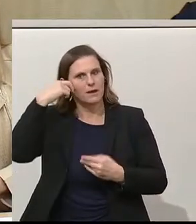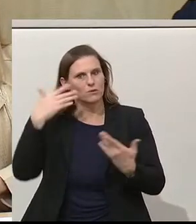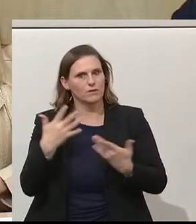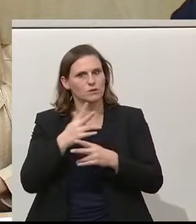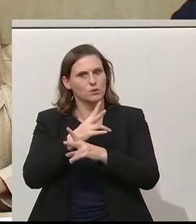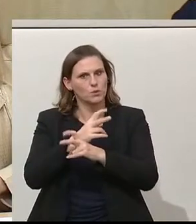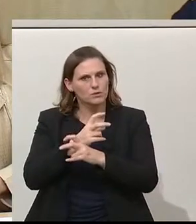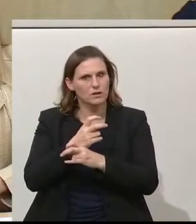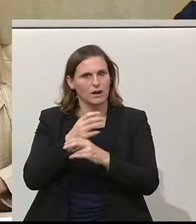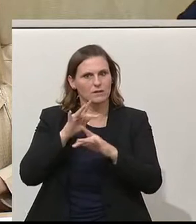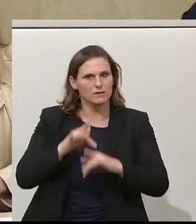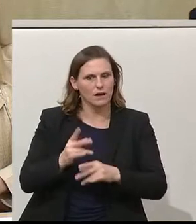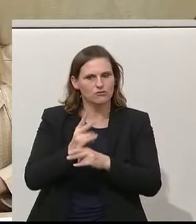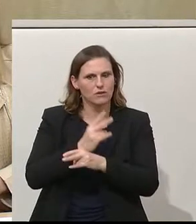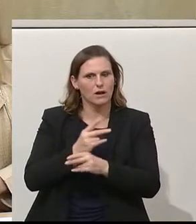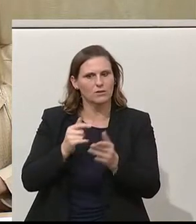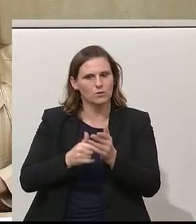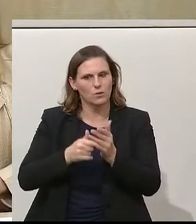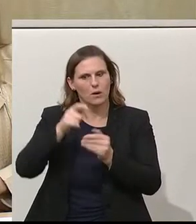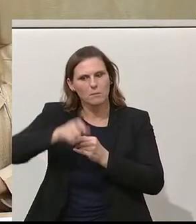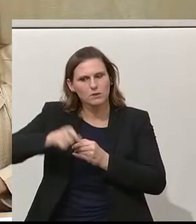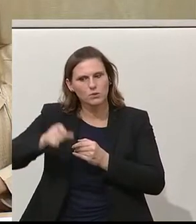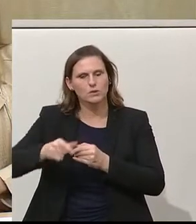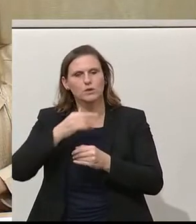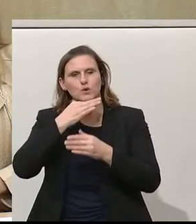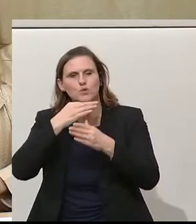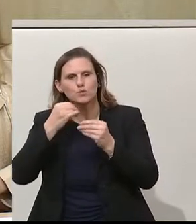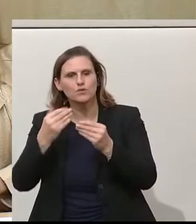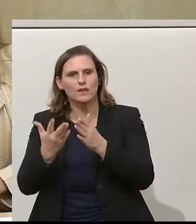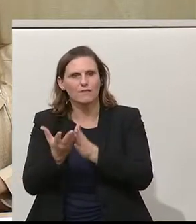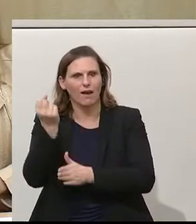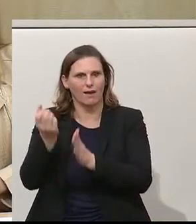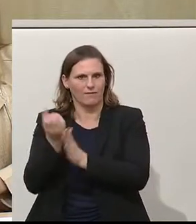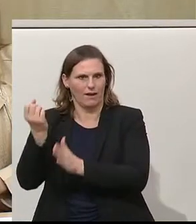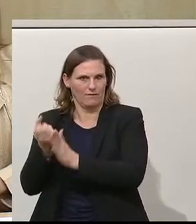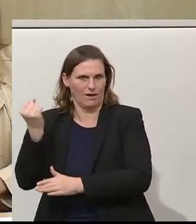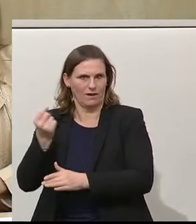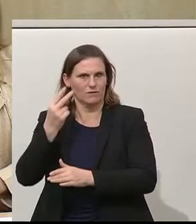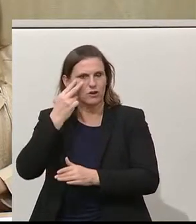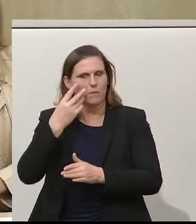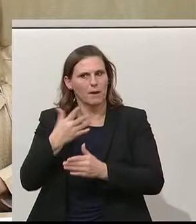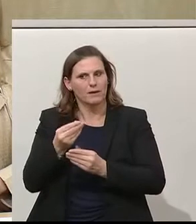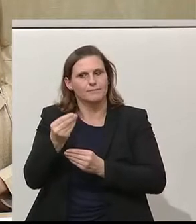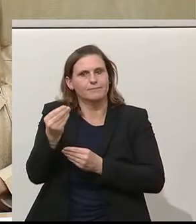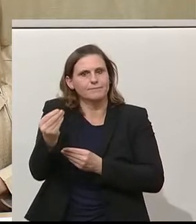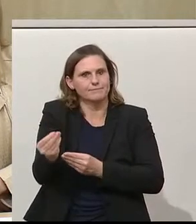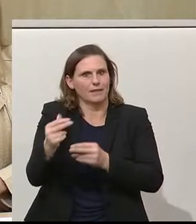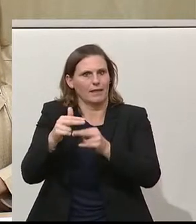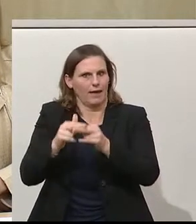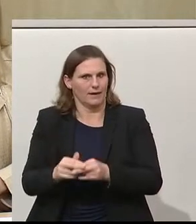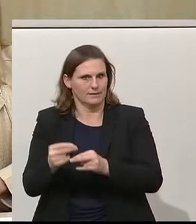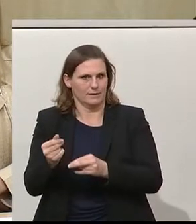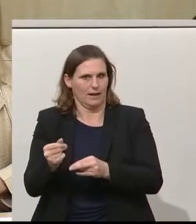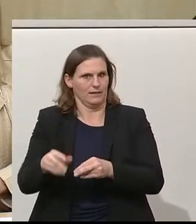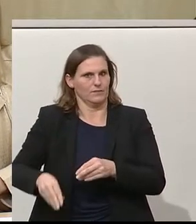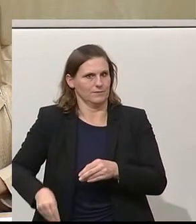und Österreichern noch immer zu viel weg und diese Bundesregierung wird dafür sorgen, dass ihnen am Ende des Tages mehr im Börsel bleibt. Das ist